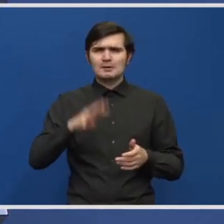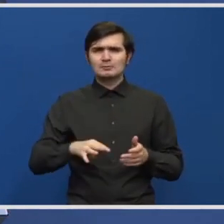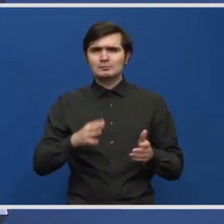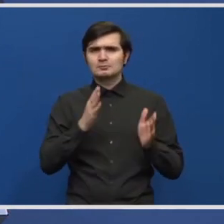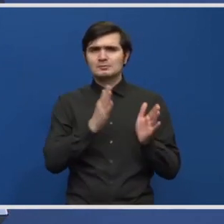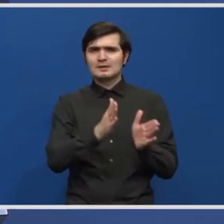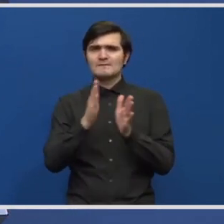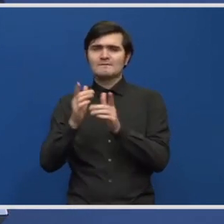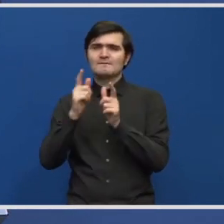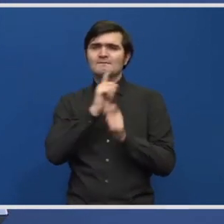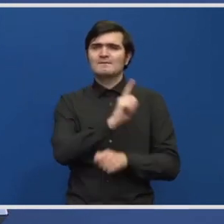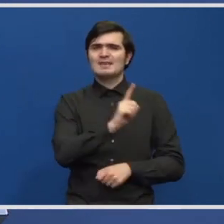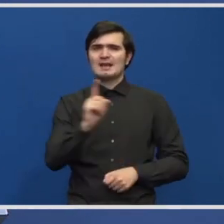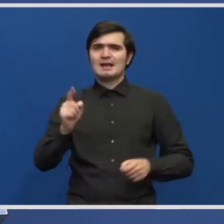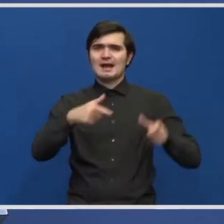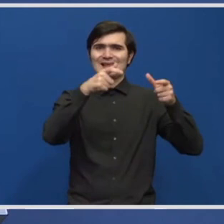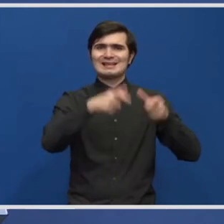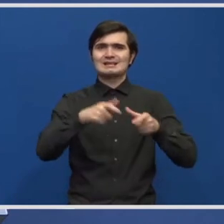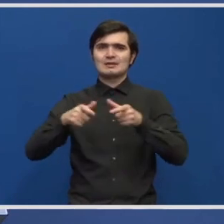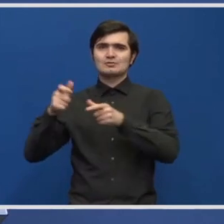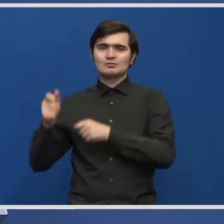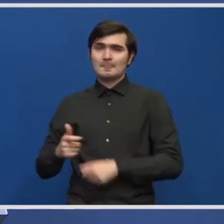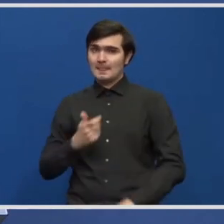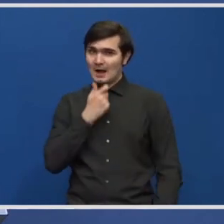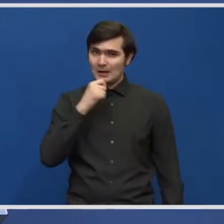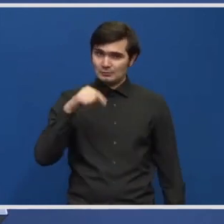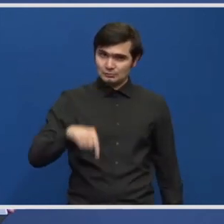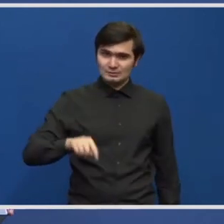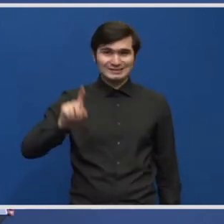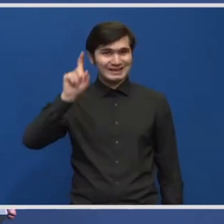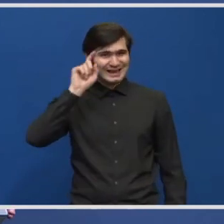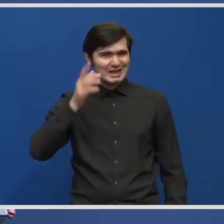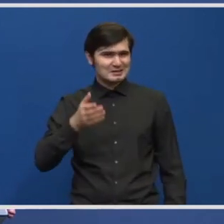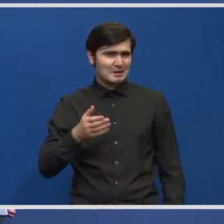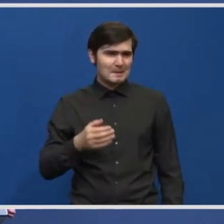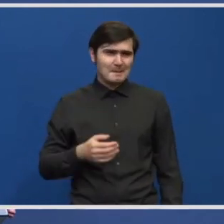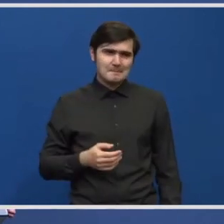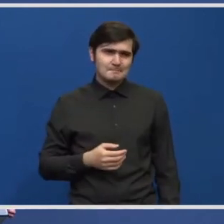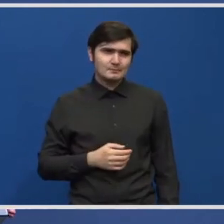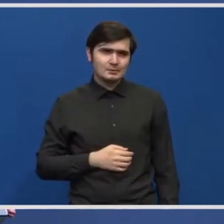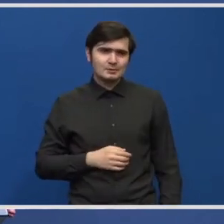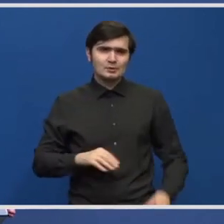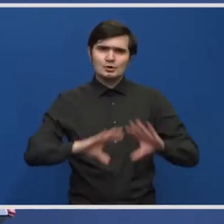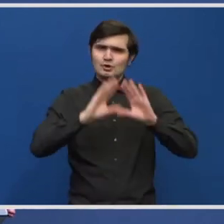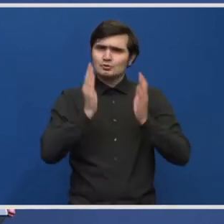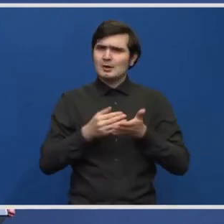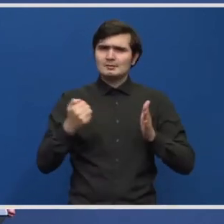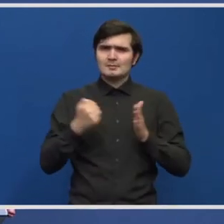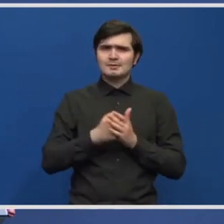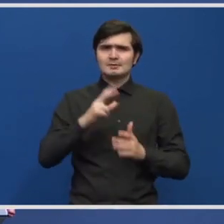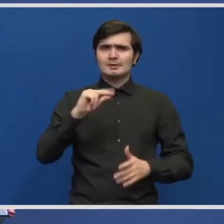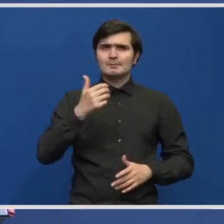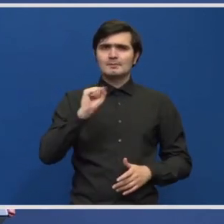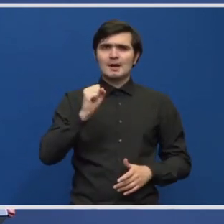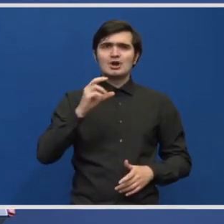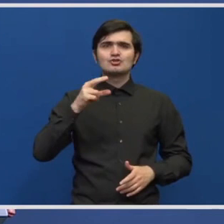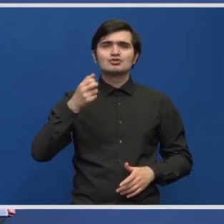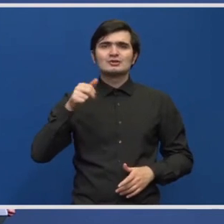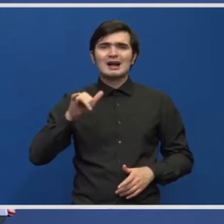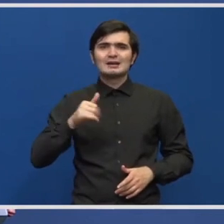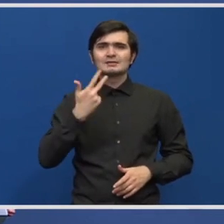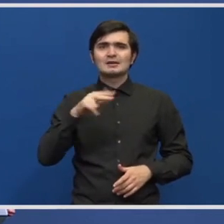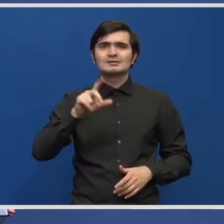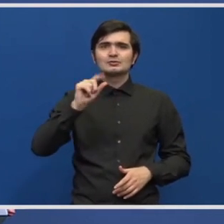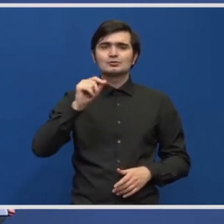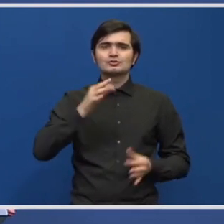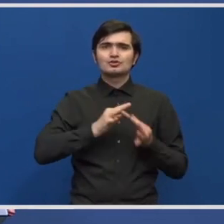fiecare secțiune. Deci anul acesta, cred că pe toate, până la Pașcani, e vorba de 320 de km de